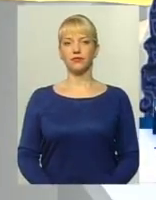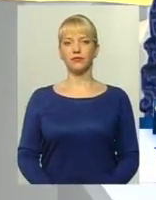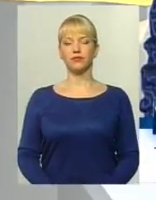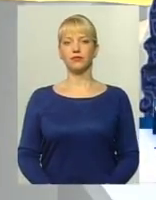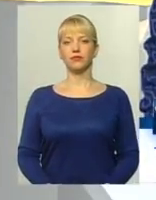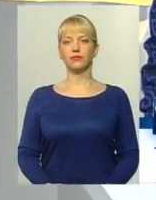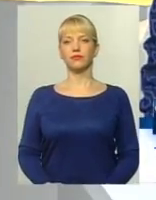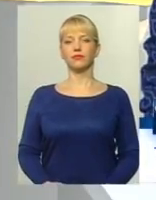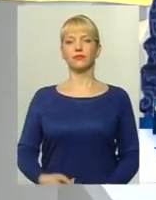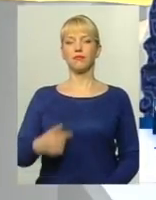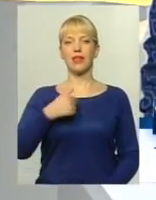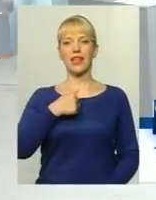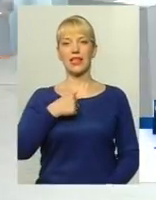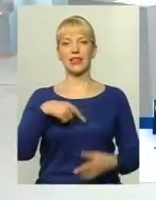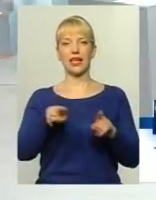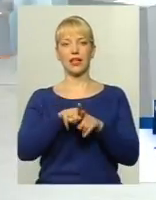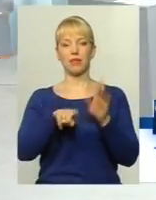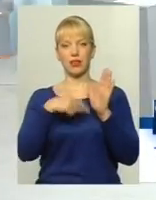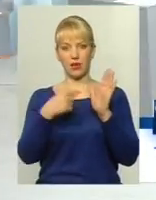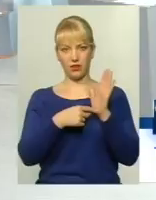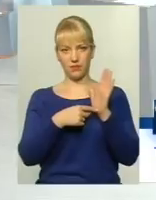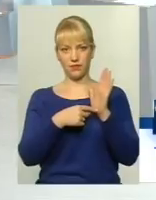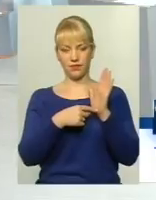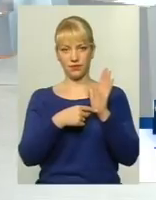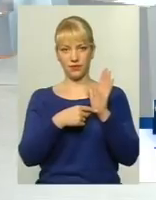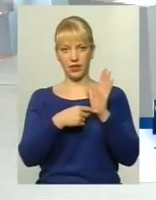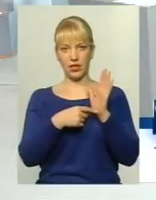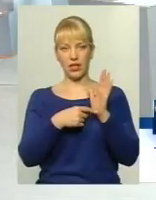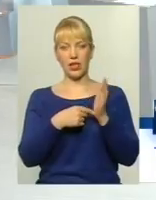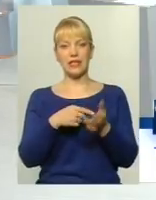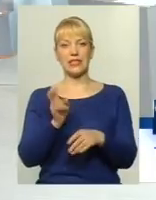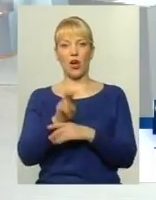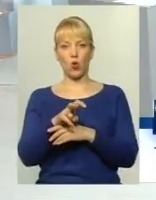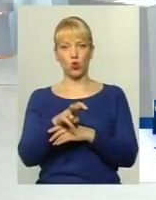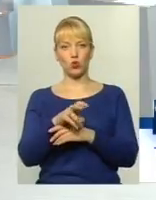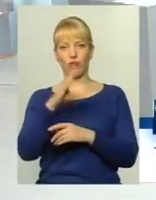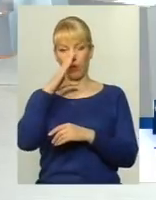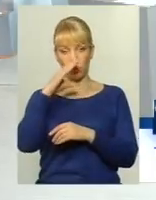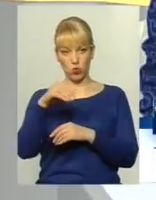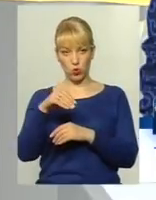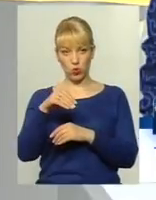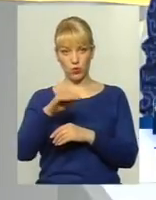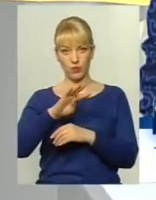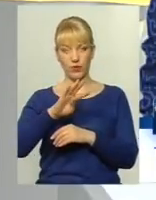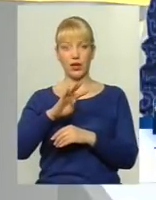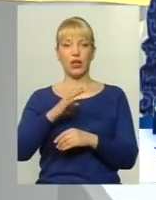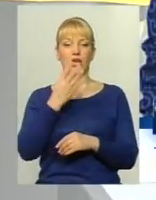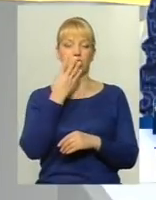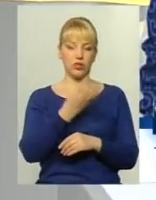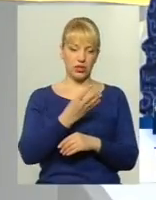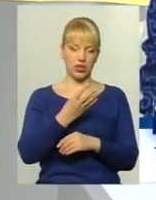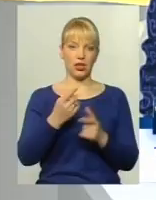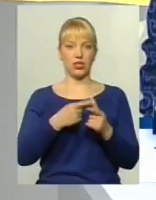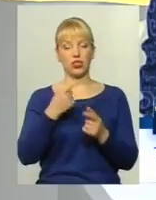В мене таке питання. Захожу в маршрутку. 4-5 пасажирів